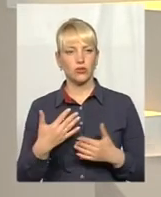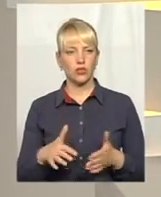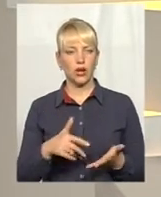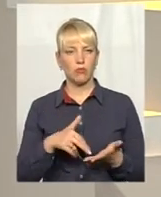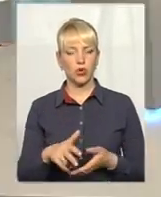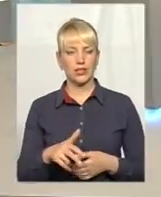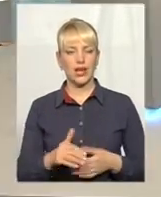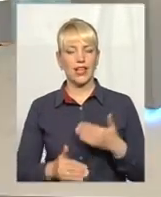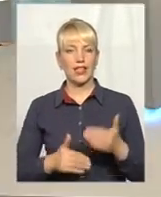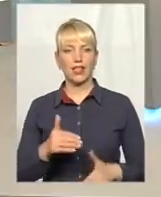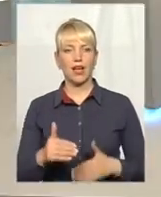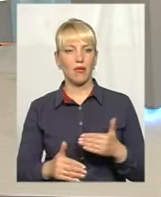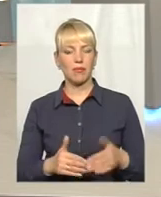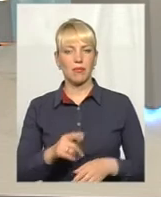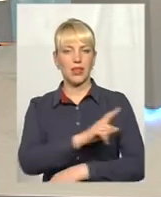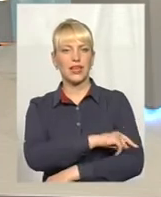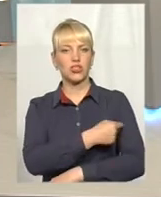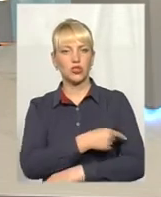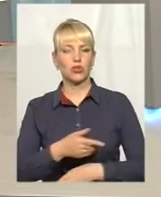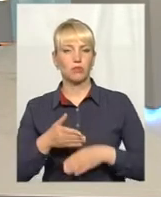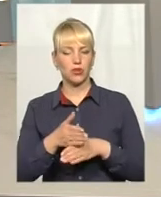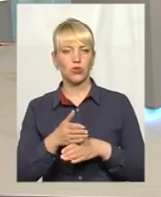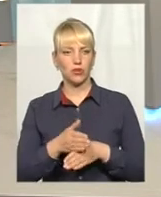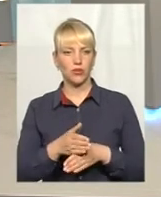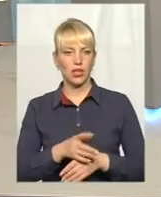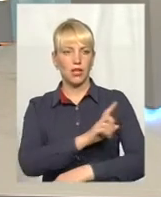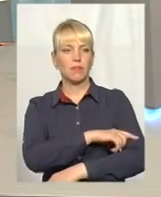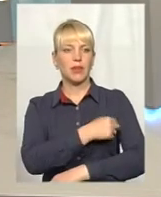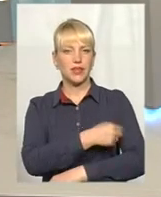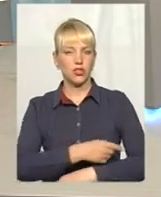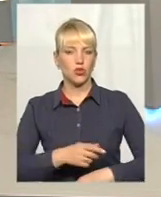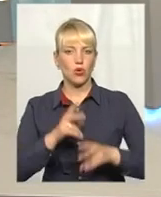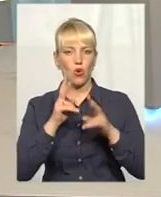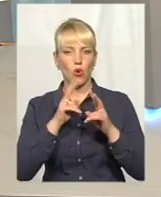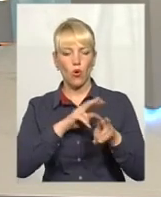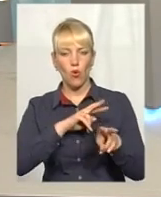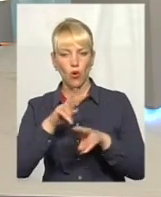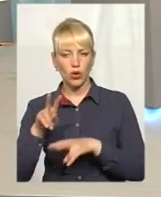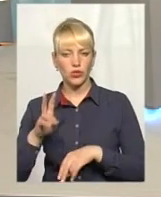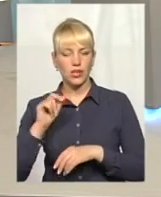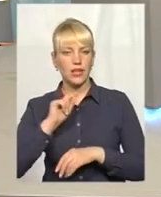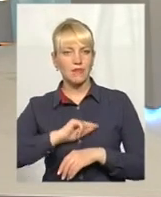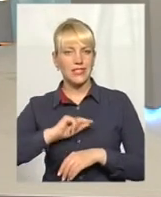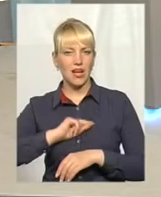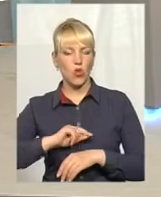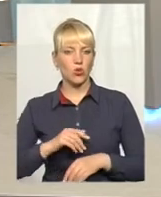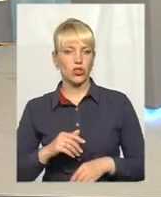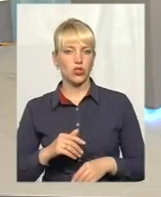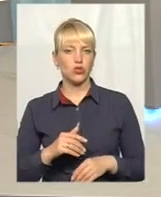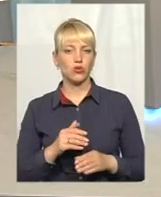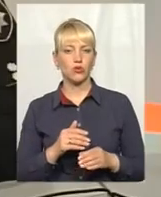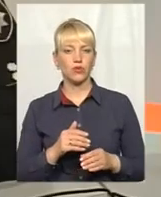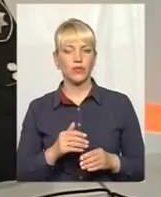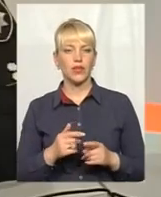етапи медичного огляду на психологічну стійкість, принесе всі